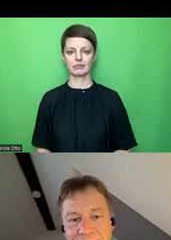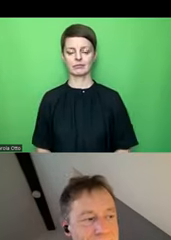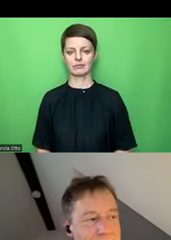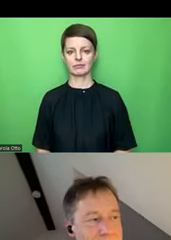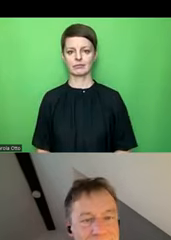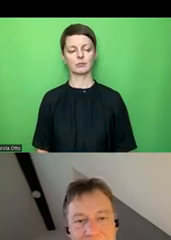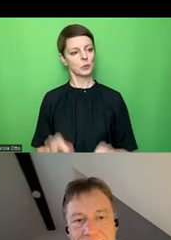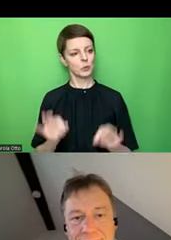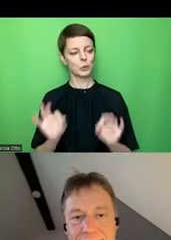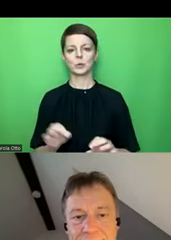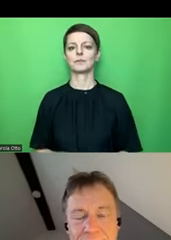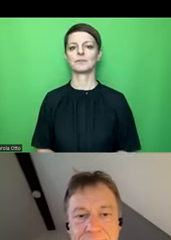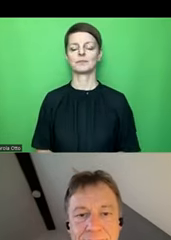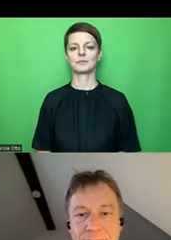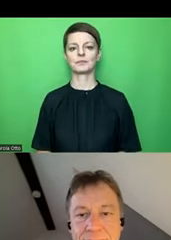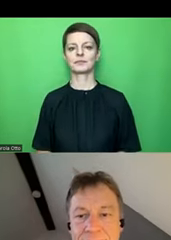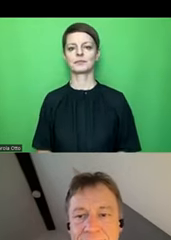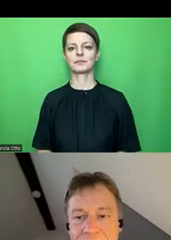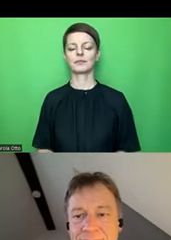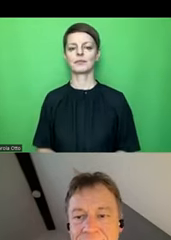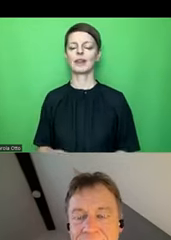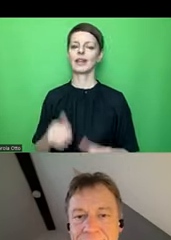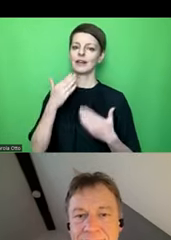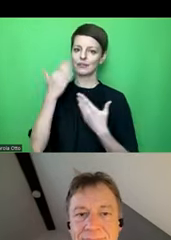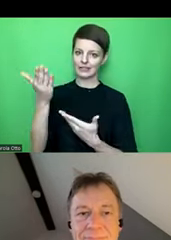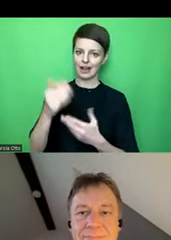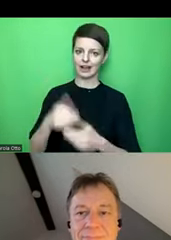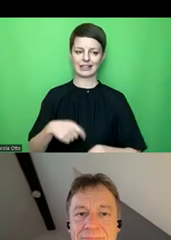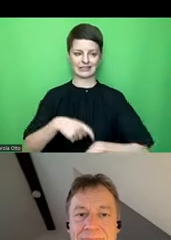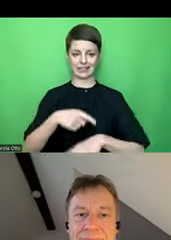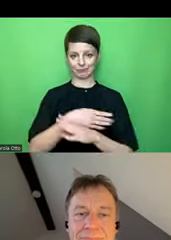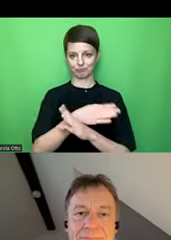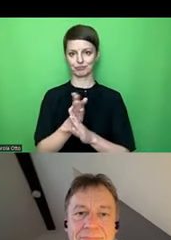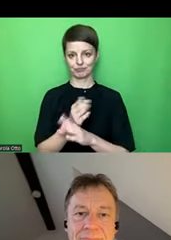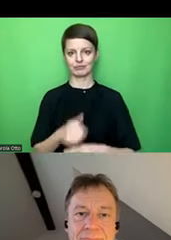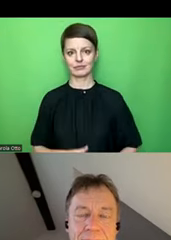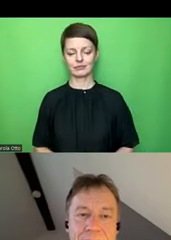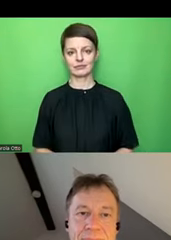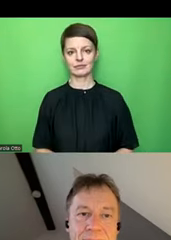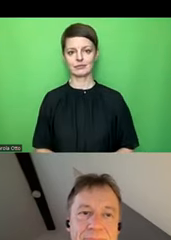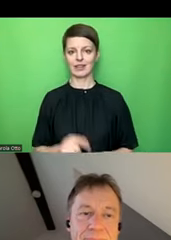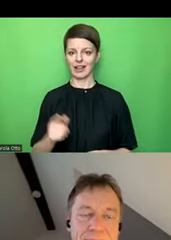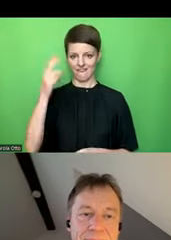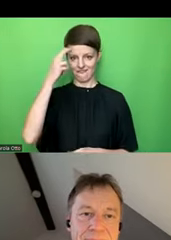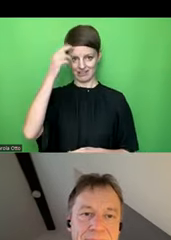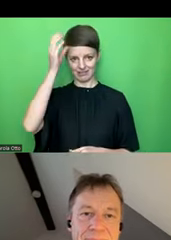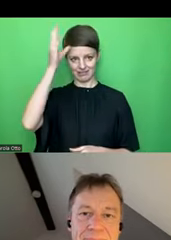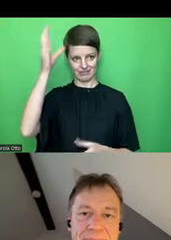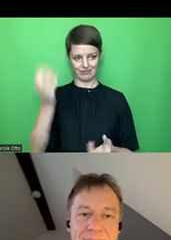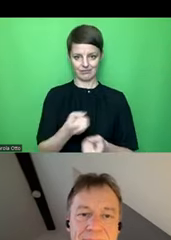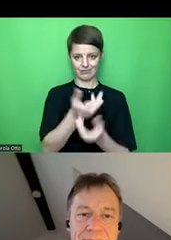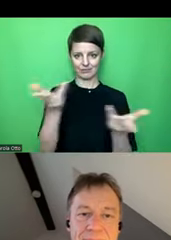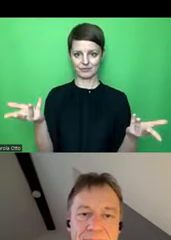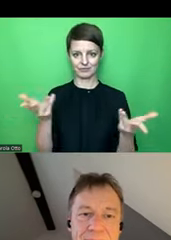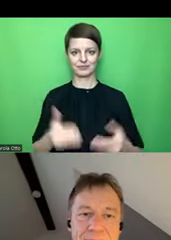Gut, dann Gottfried, vielen Dank in Anbetracht der Zeit für all das Wissen, was du mit uns geteilt hast.